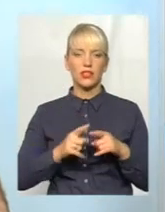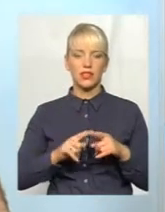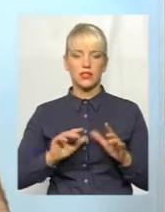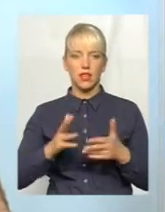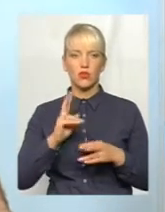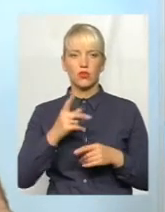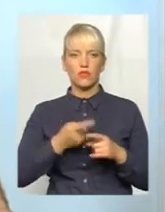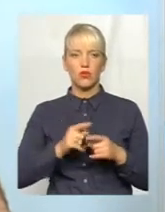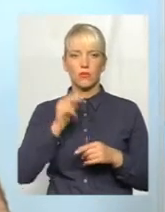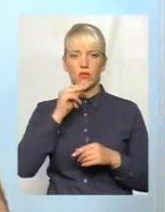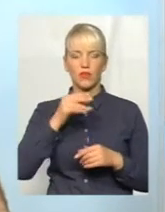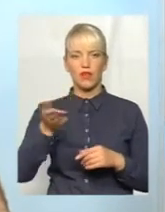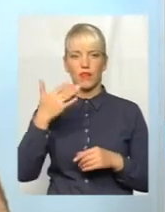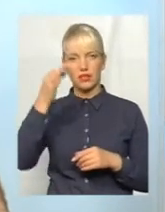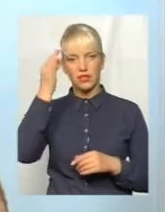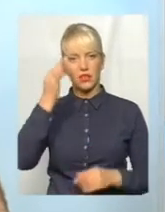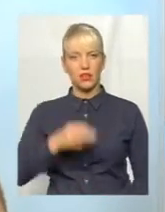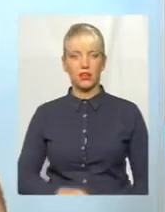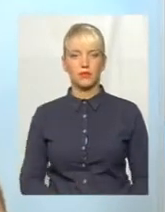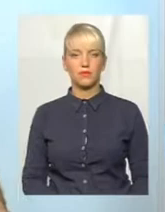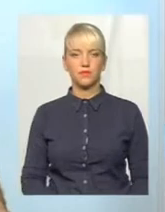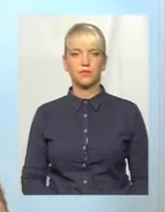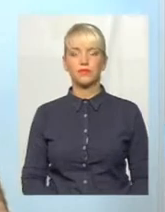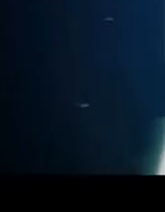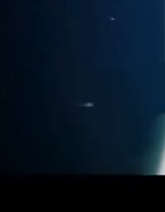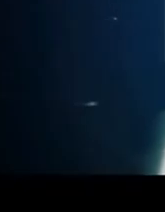винен? Давайте згадаємо у нашому сюжеті. Прошу.